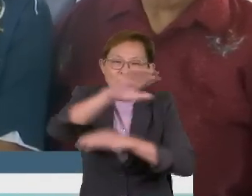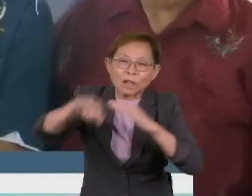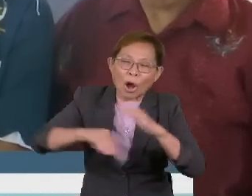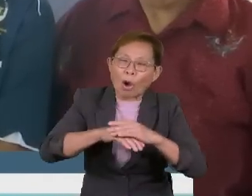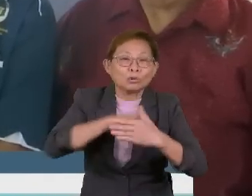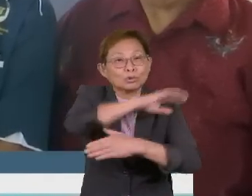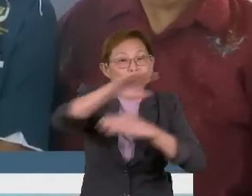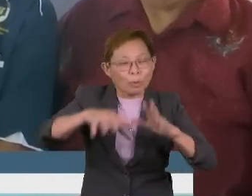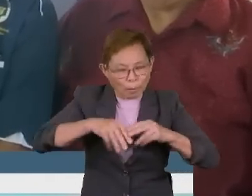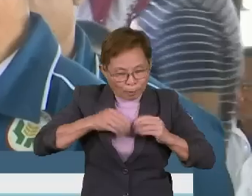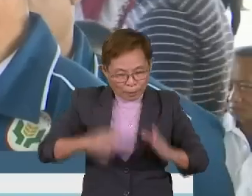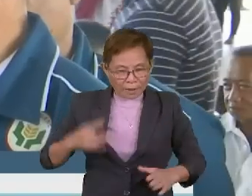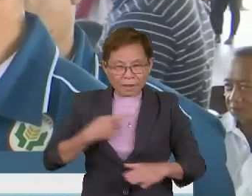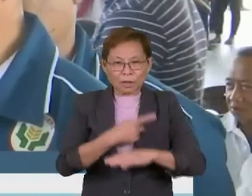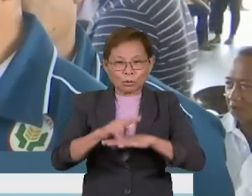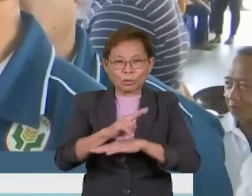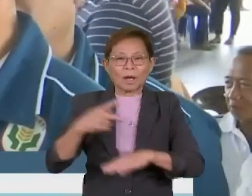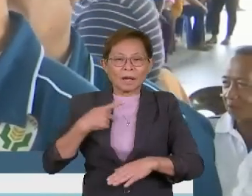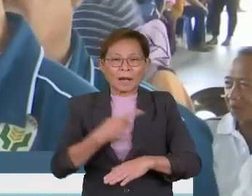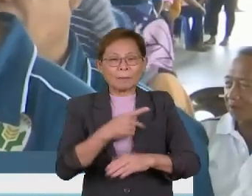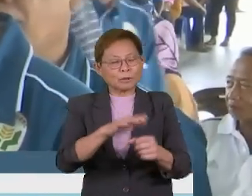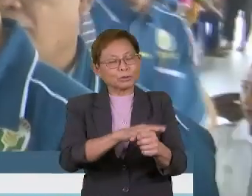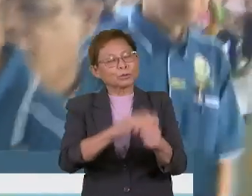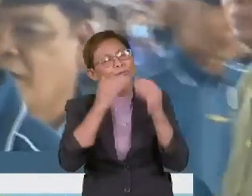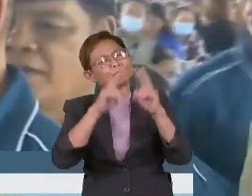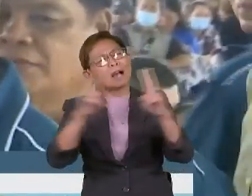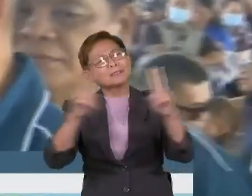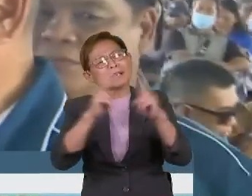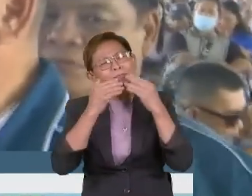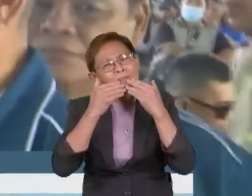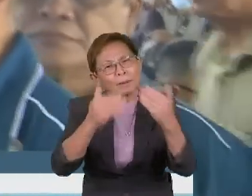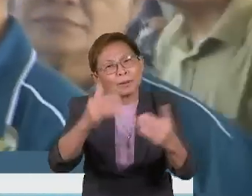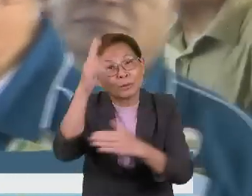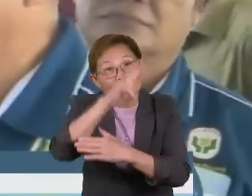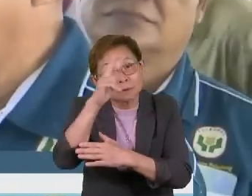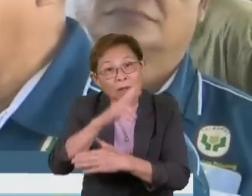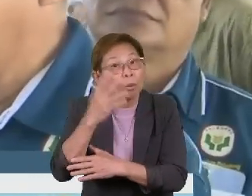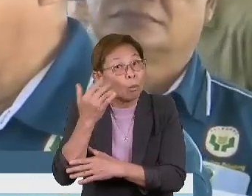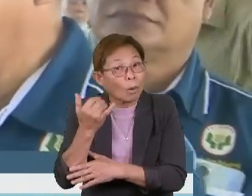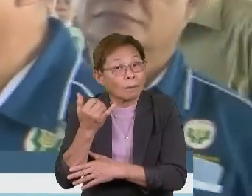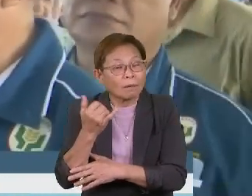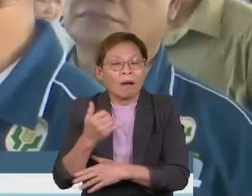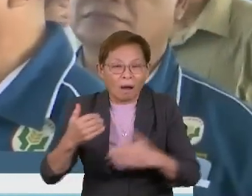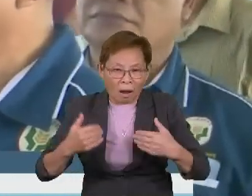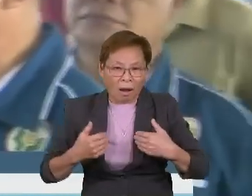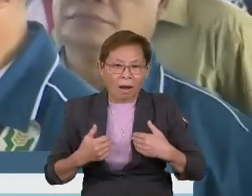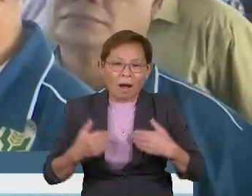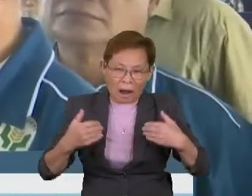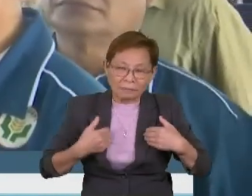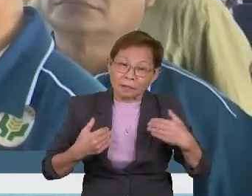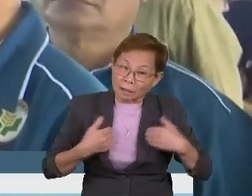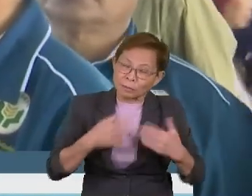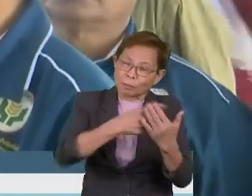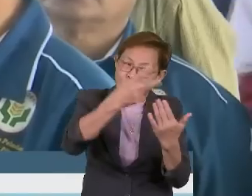penerima apabila kita gunakan. Kami cukup berterima kasih kepada kerajaan kerana mengadakan inisiatif